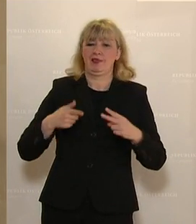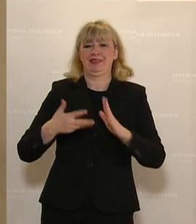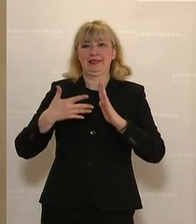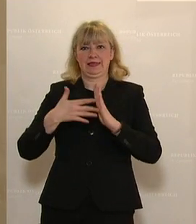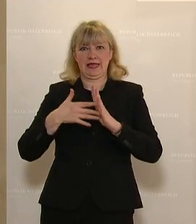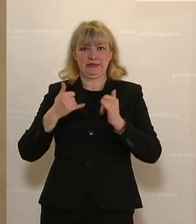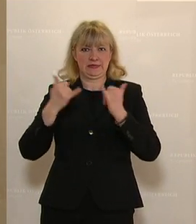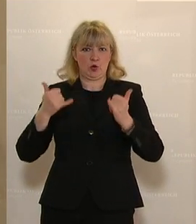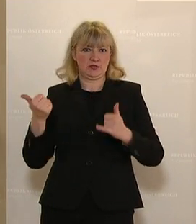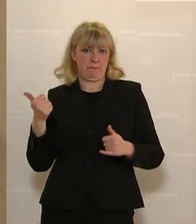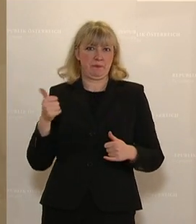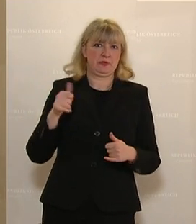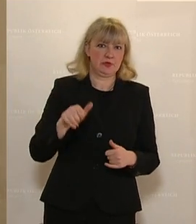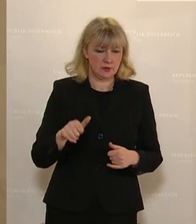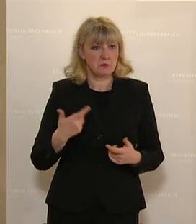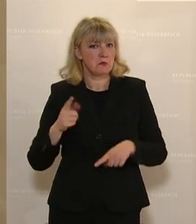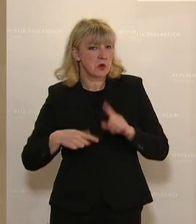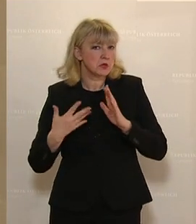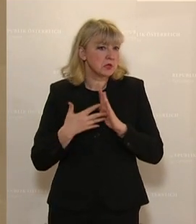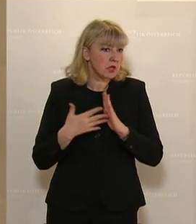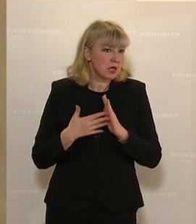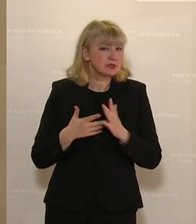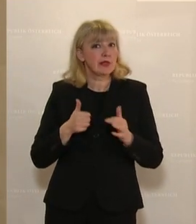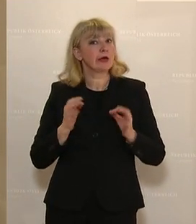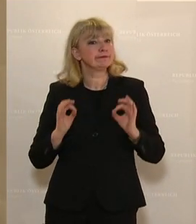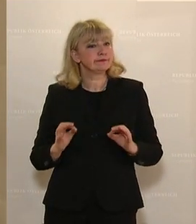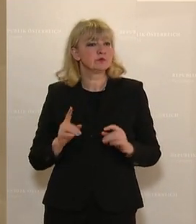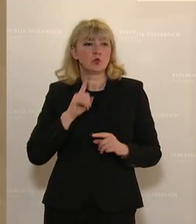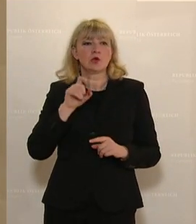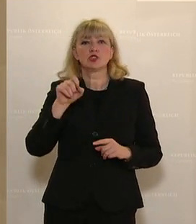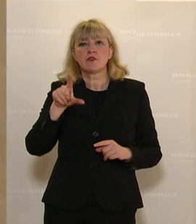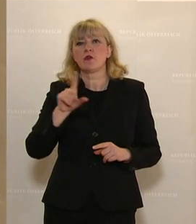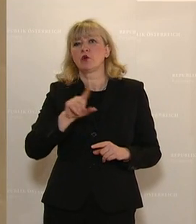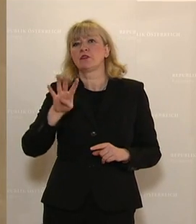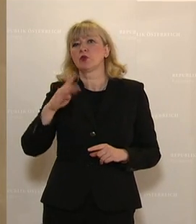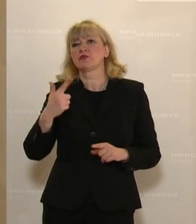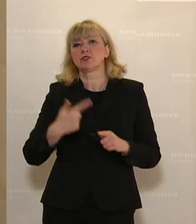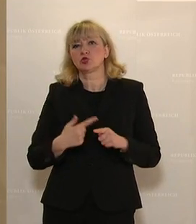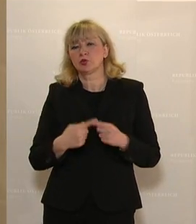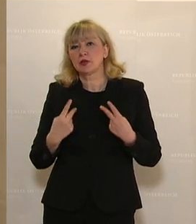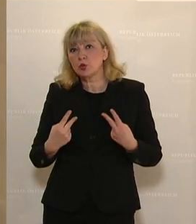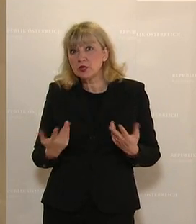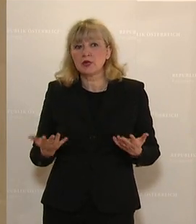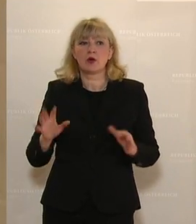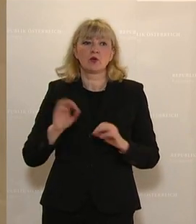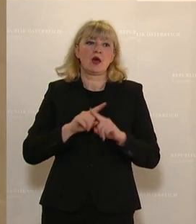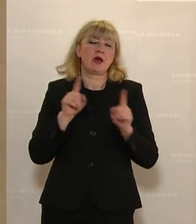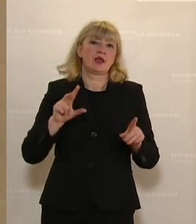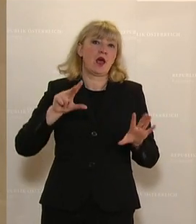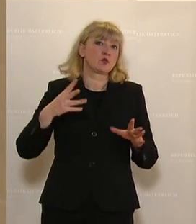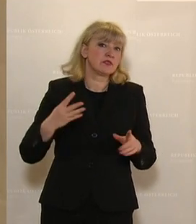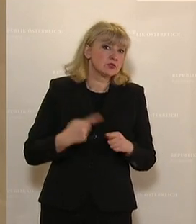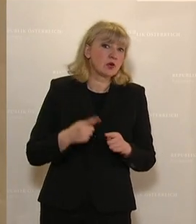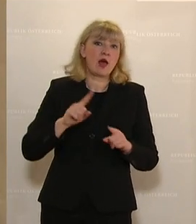Testkonzeption, manche Tests, die weniger valide sind, nur 12 oder 24 Stunden Gültigkeit, andere 48,